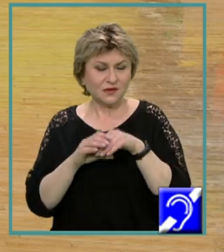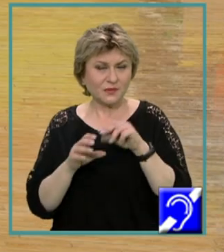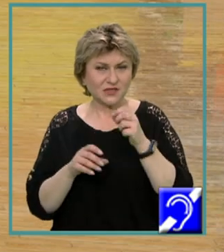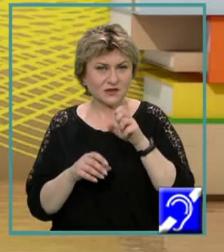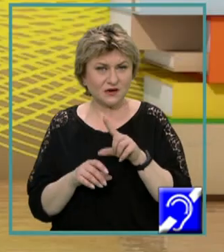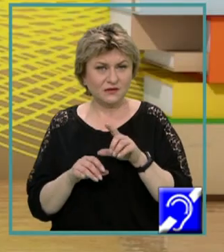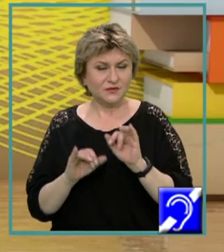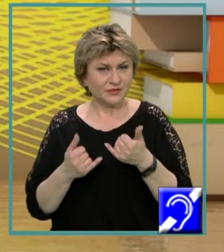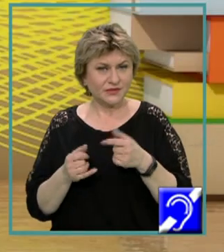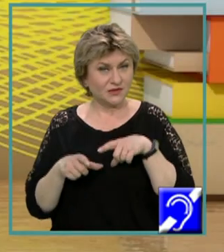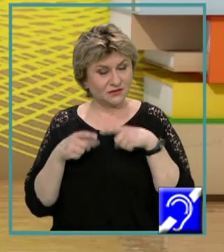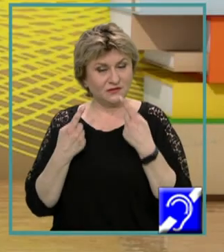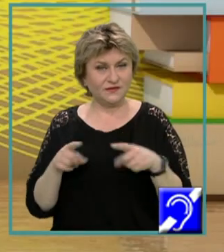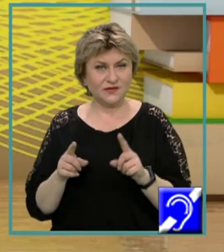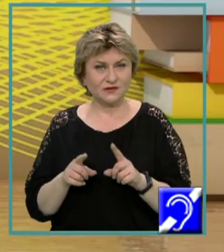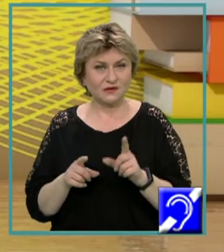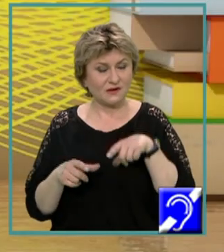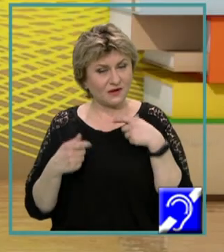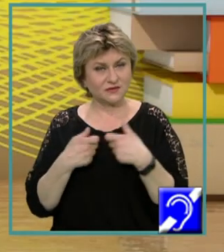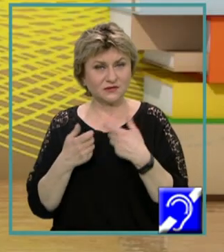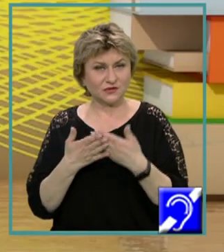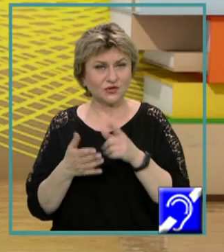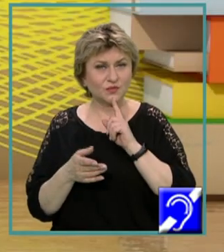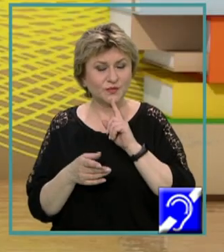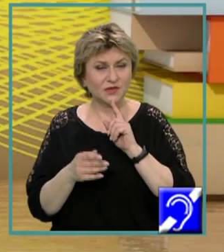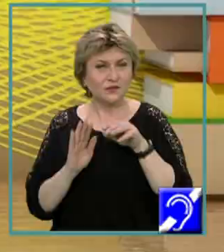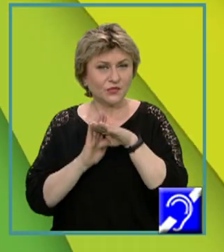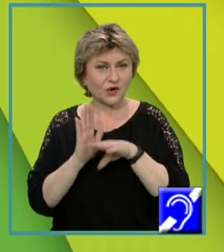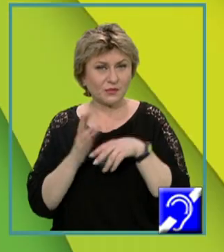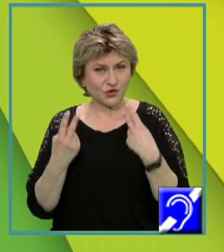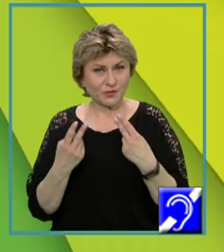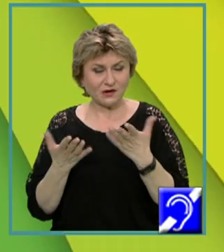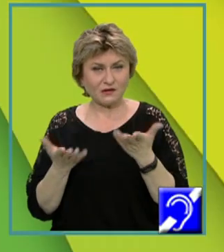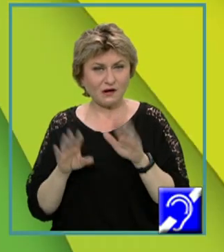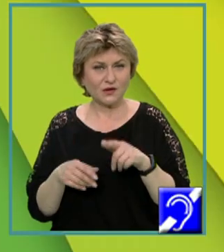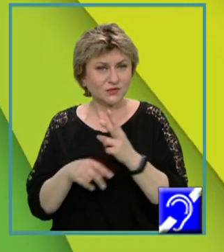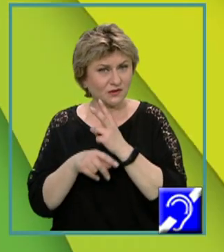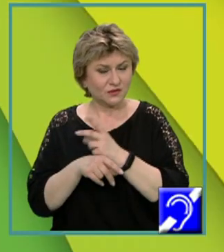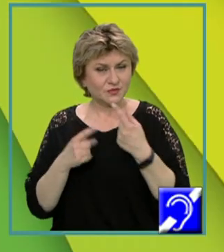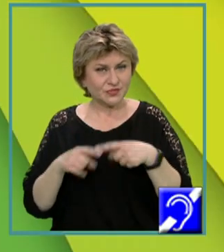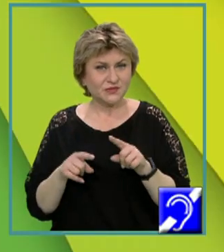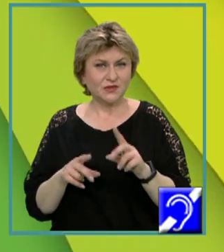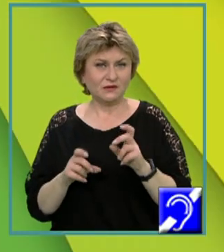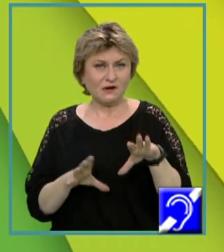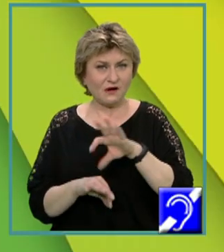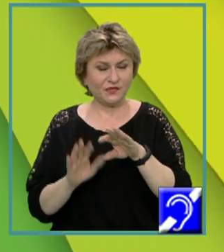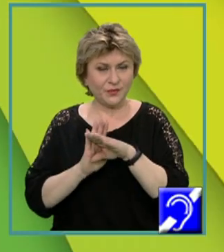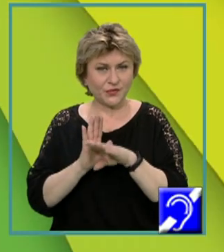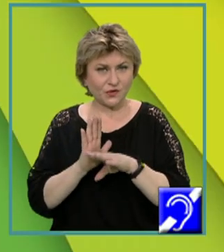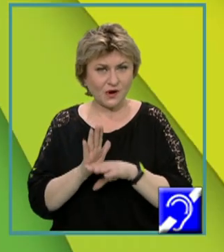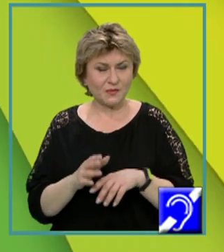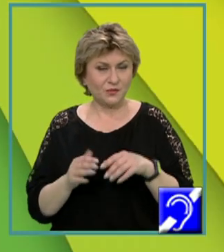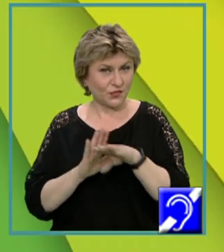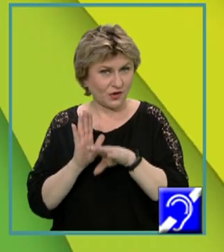situația este oarecum diferită. Există un așa numit program principal care are un statut diferit de cel al subprogramelor.